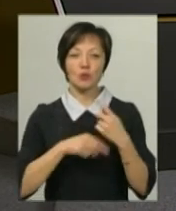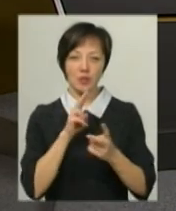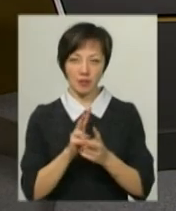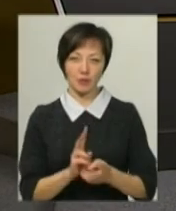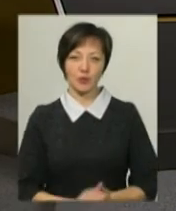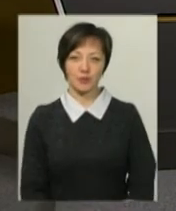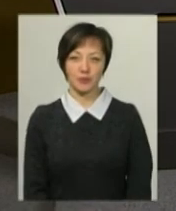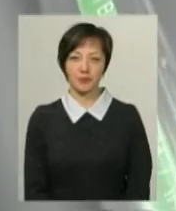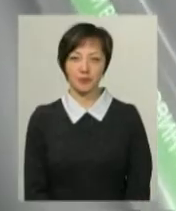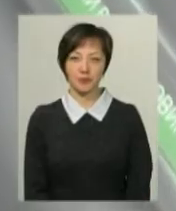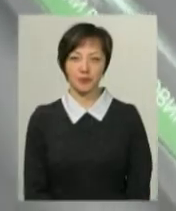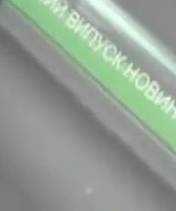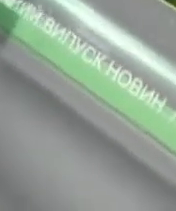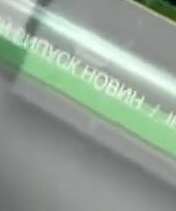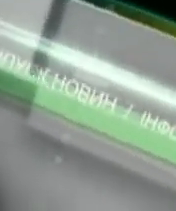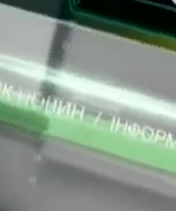.40.